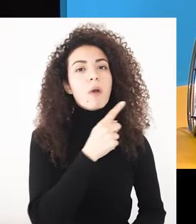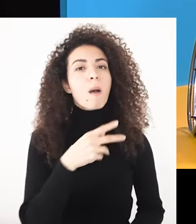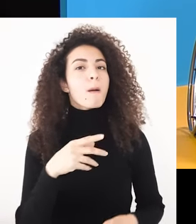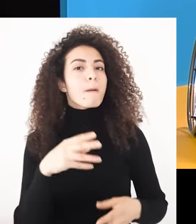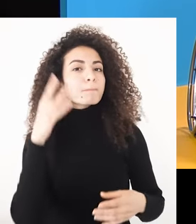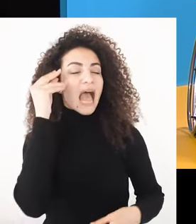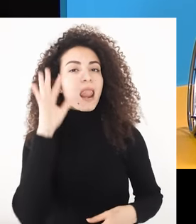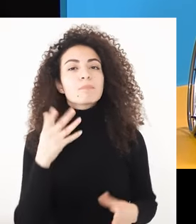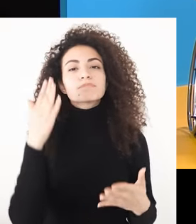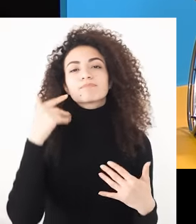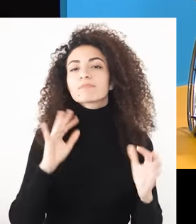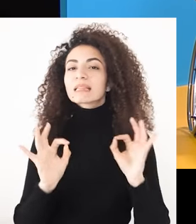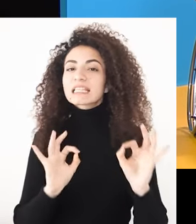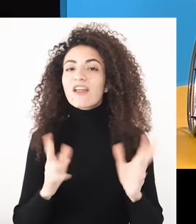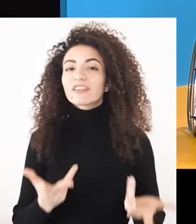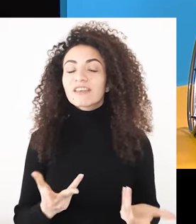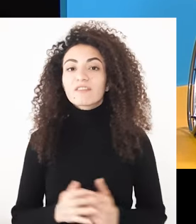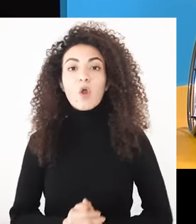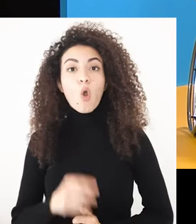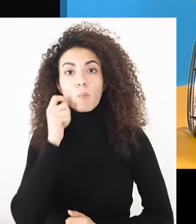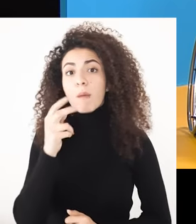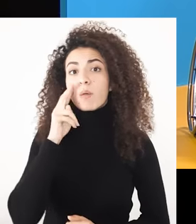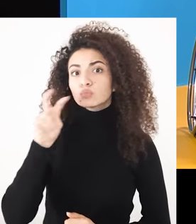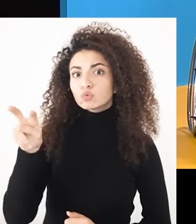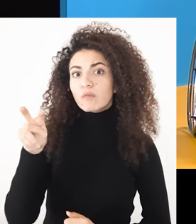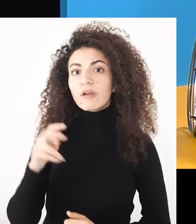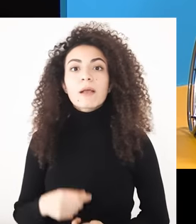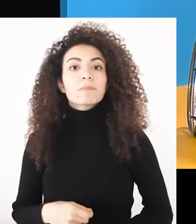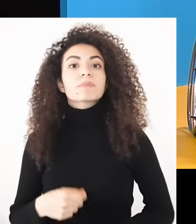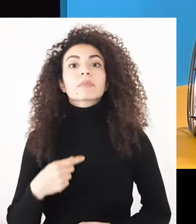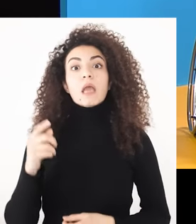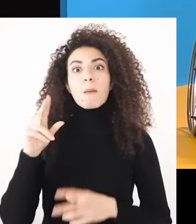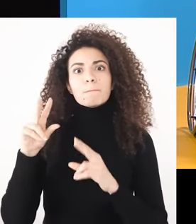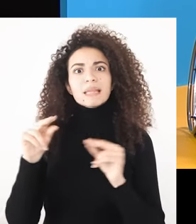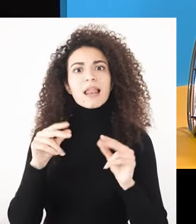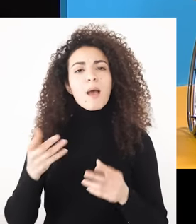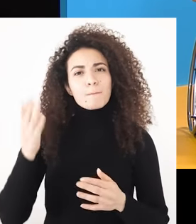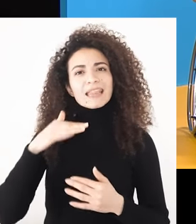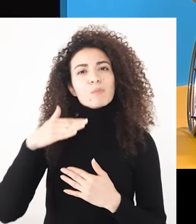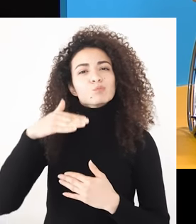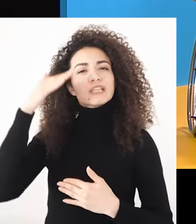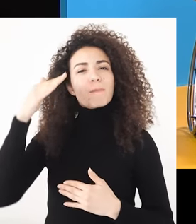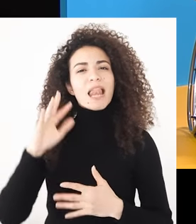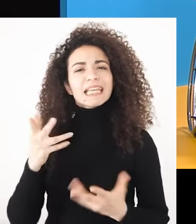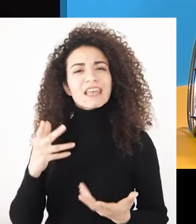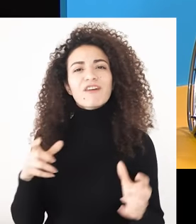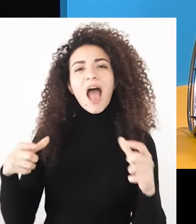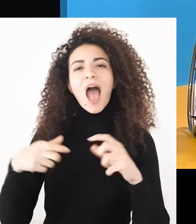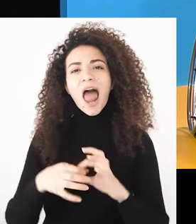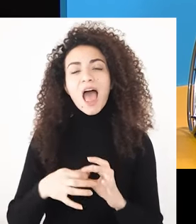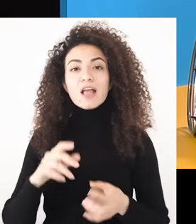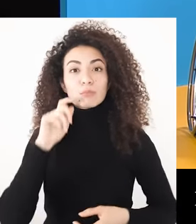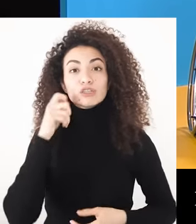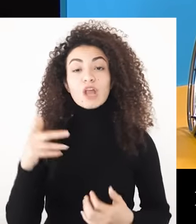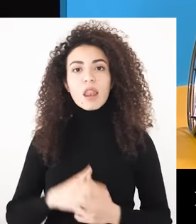وتنظر لبيا كأنه فارس أحلامها فكيف ممكن لسارة مثلا تجرب اسكربينة أمها إذا مش قادرة تمشي وكيف فيها تبني